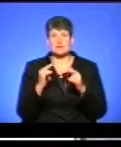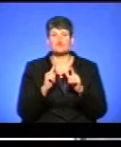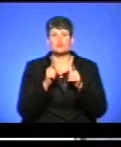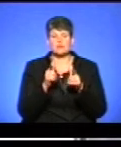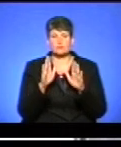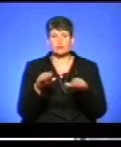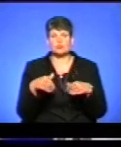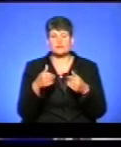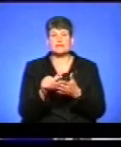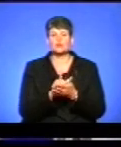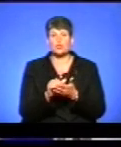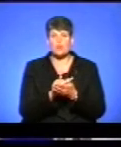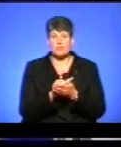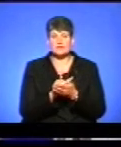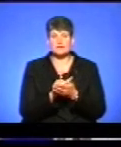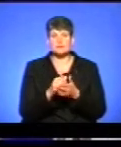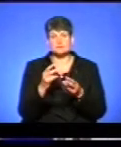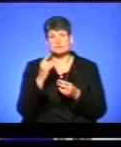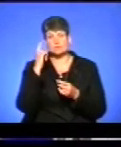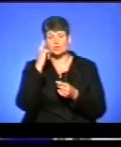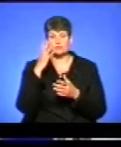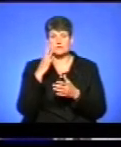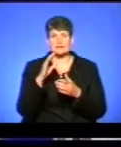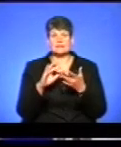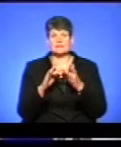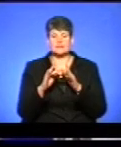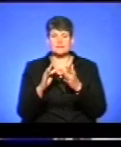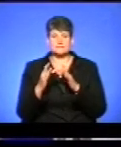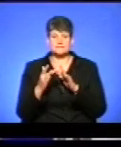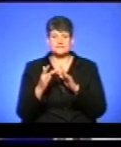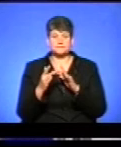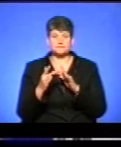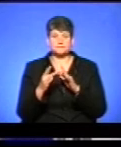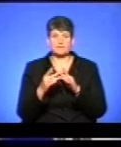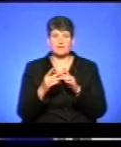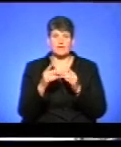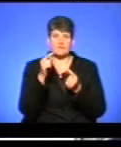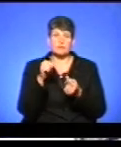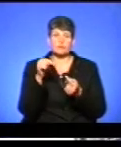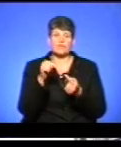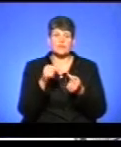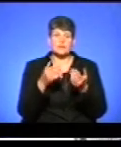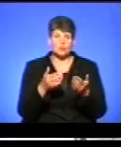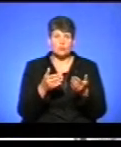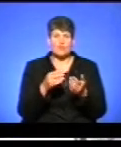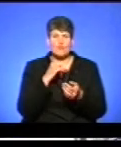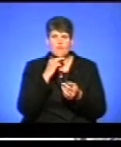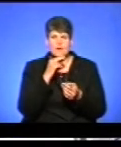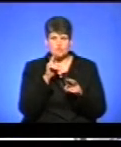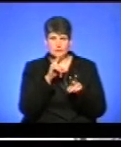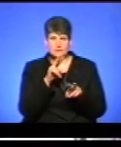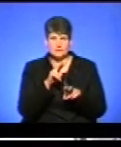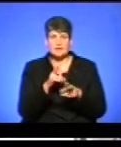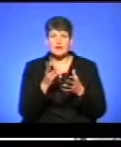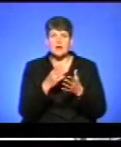які будуть подавати документи, варто заходити на сайти в закладі вищої освіти і, відповідно, уважно дивитись,